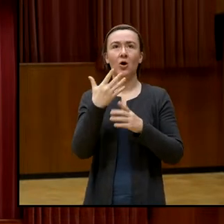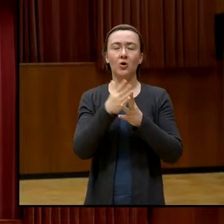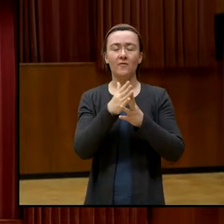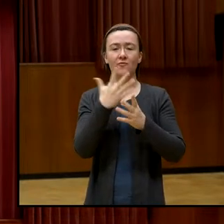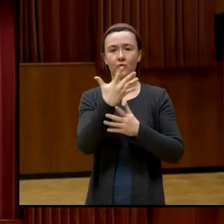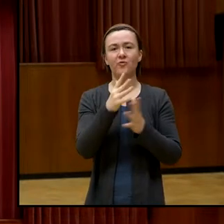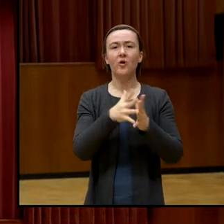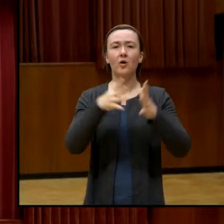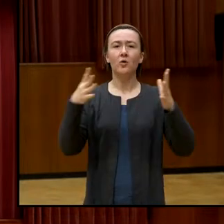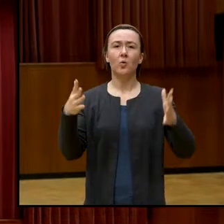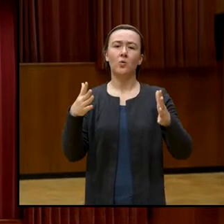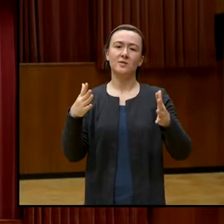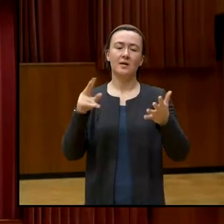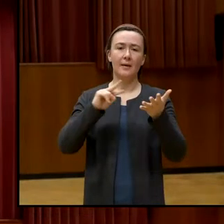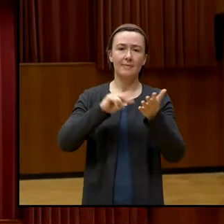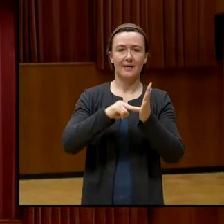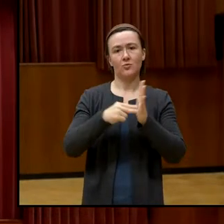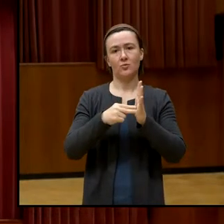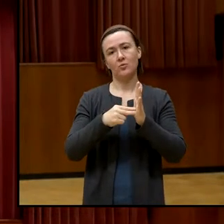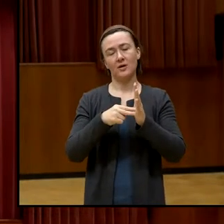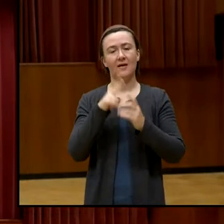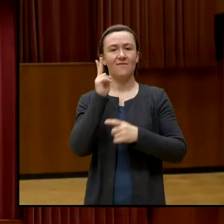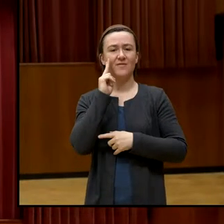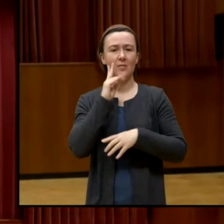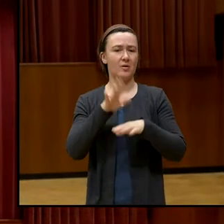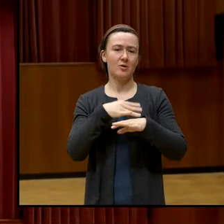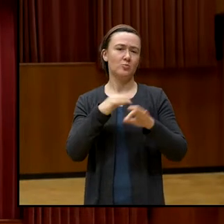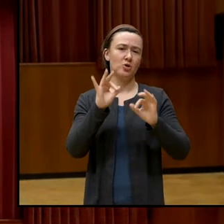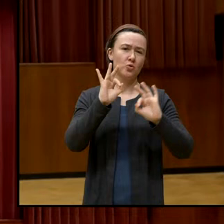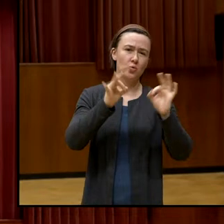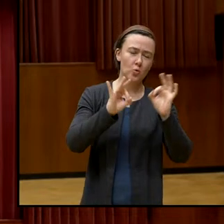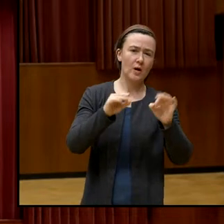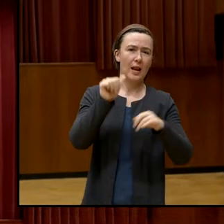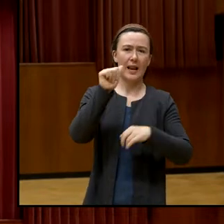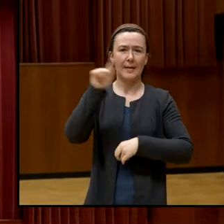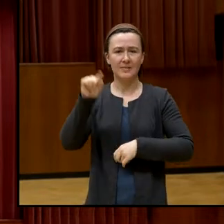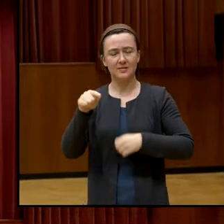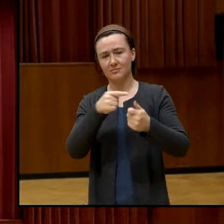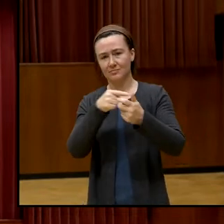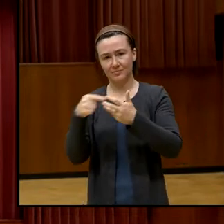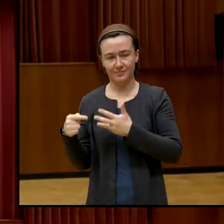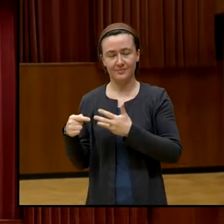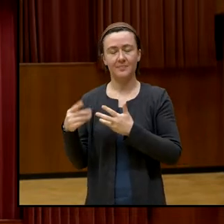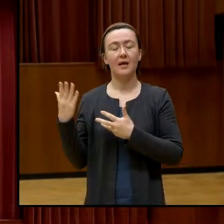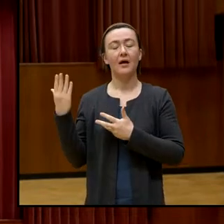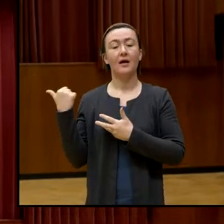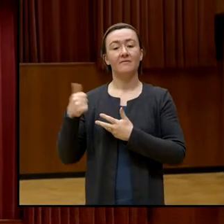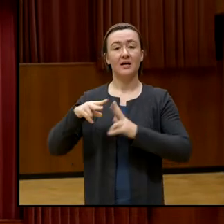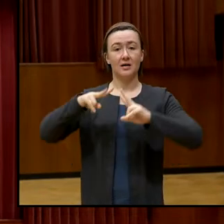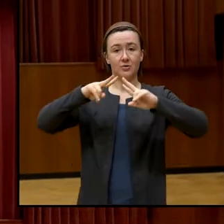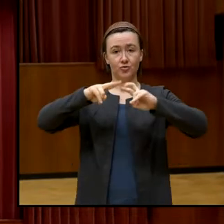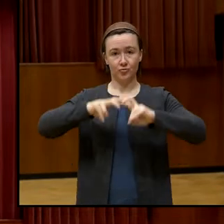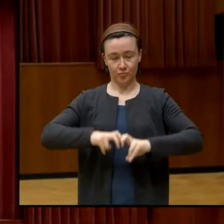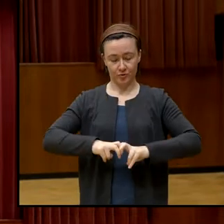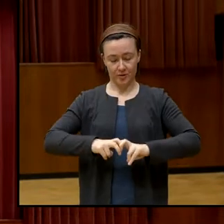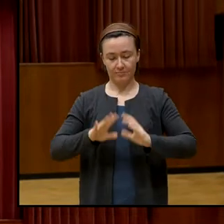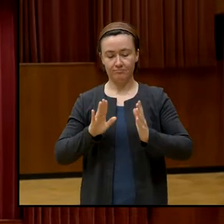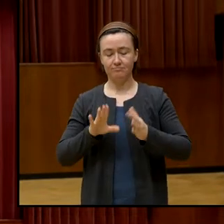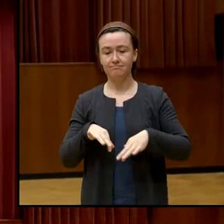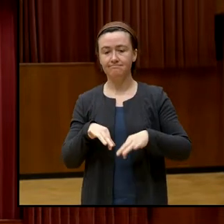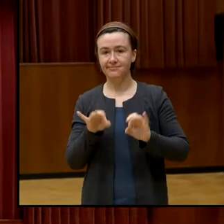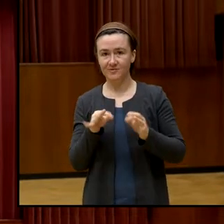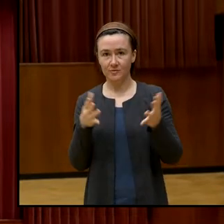Google, Amazon, Apple, wie sie alle heißen und da haben sie eine Studie gemacht, wo man festgestellt wurde, dass der